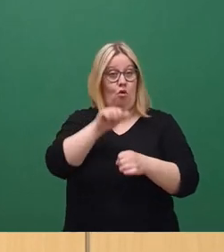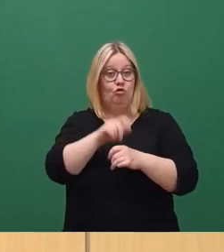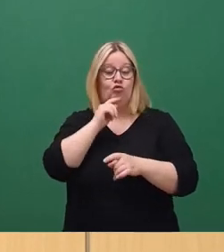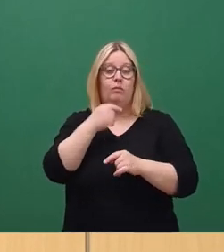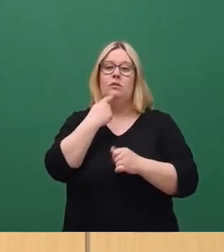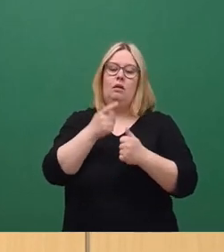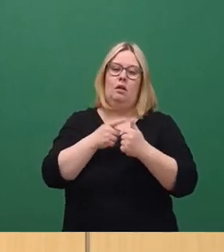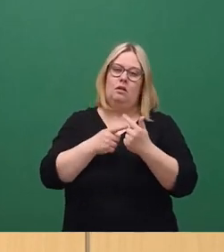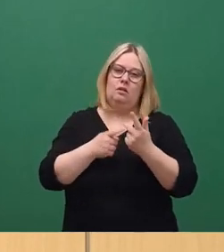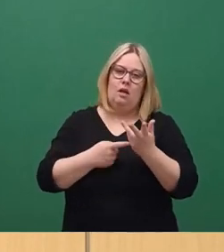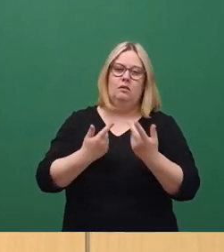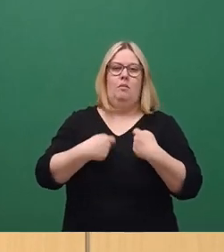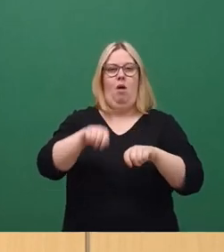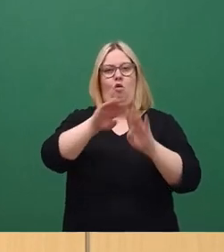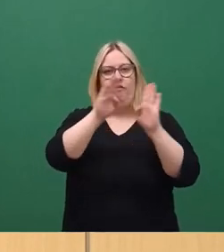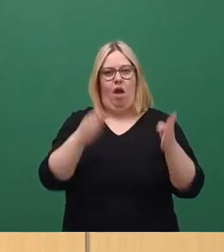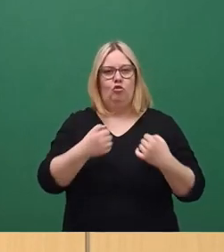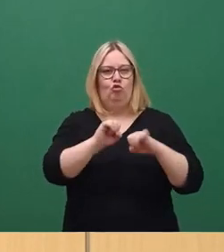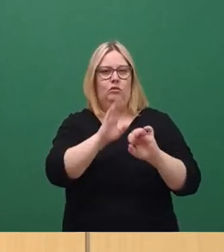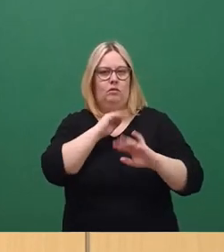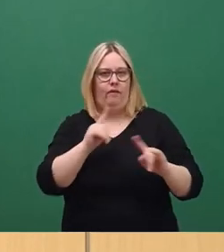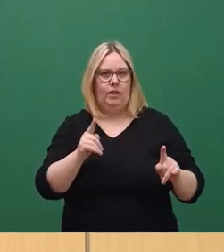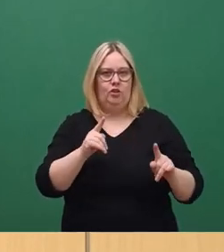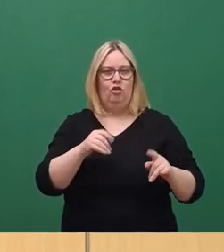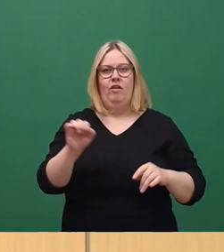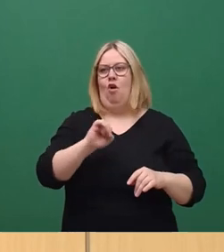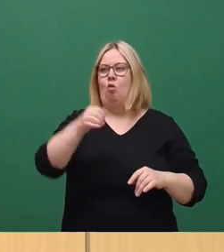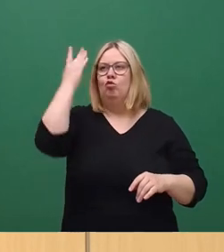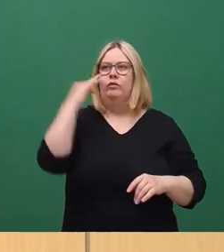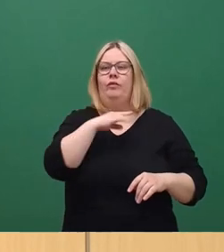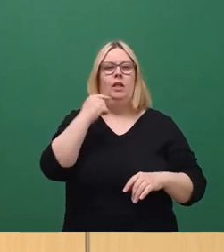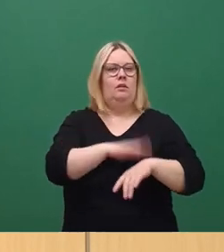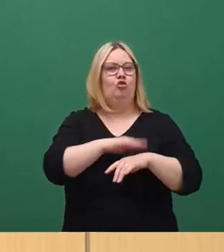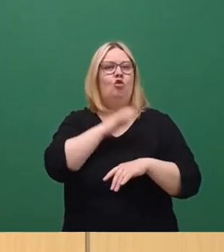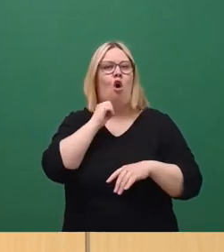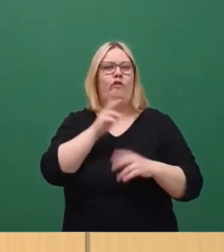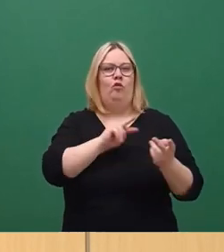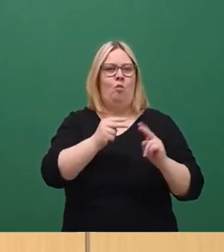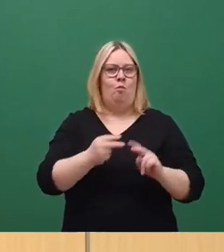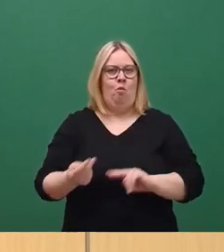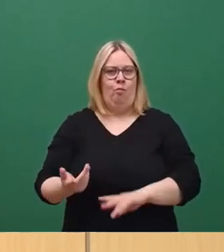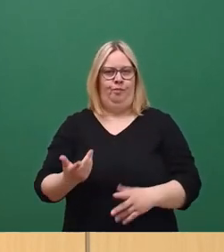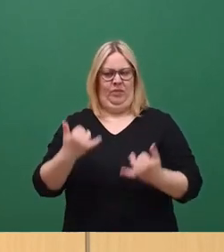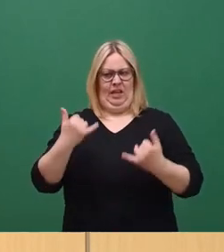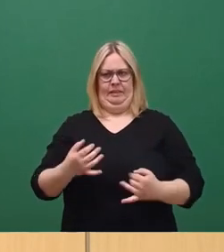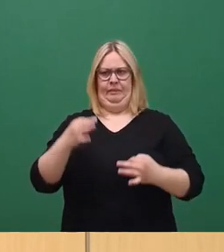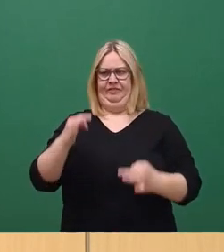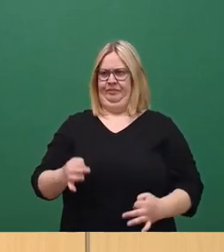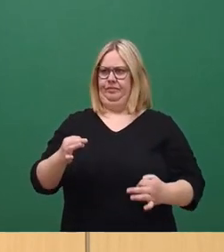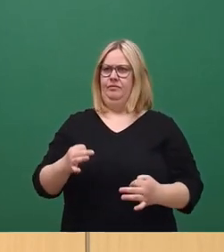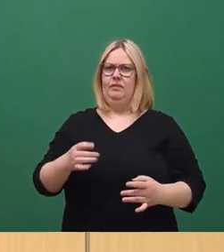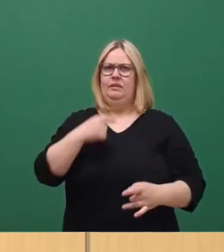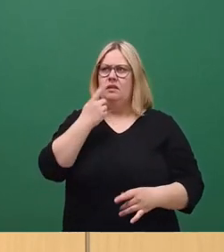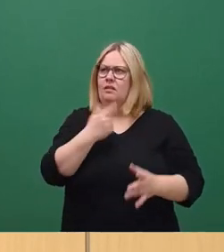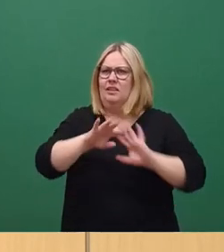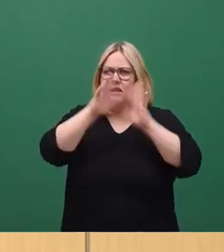wird, dass bestimmte Bauwerke nicht mehr unter Schutz gestellt werden könnten, weil sie im Laufe der Zeit bereits mehrfach überformt wurden, wird hier ein Ensemble in seiner Sachgesamtheit unter